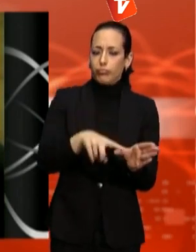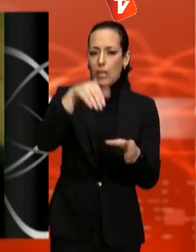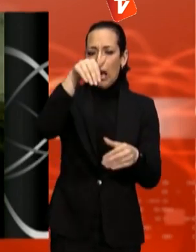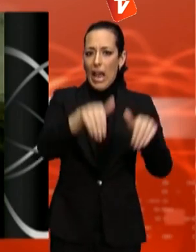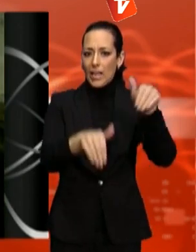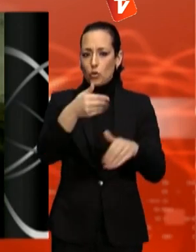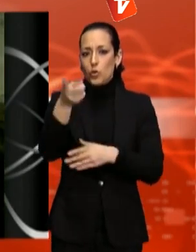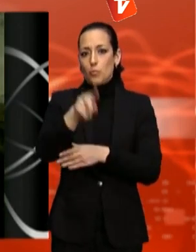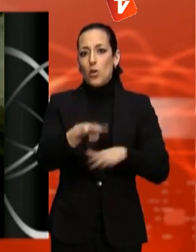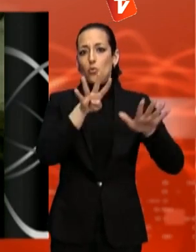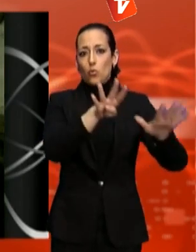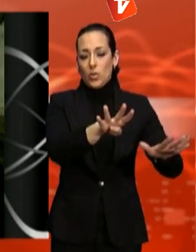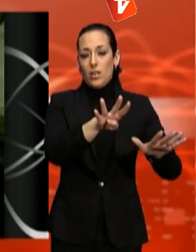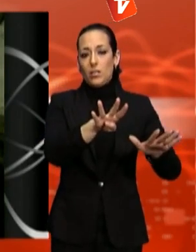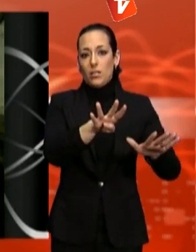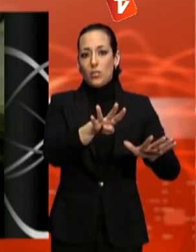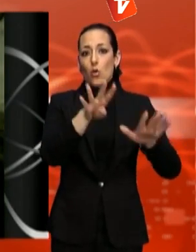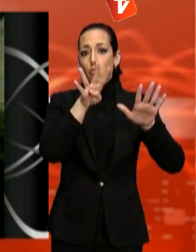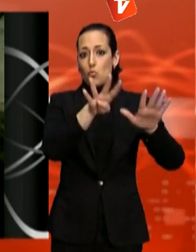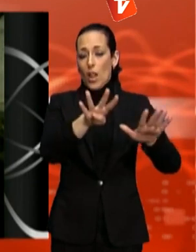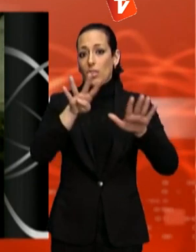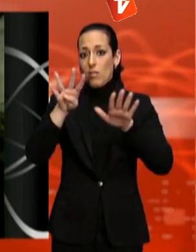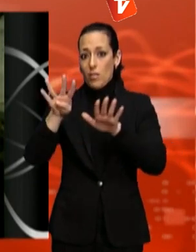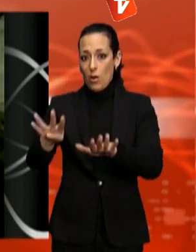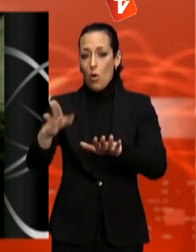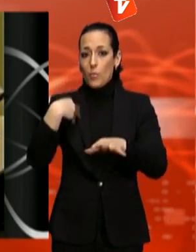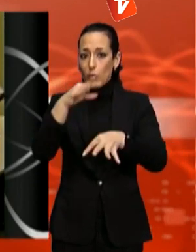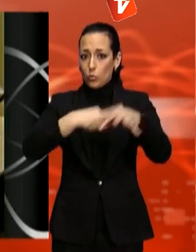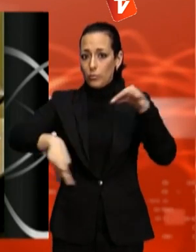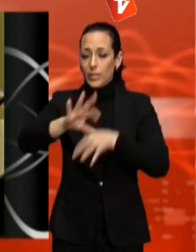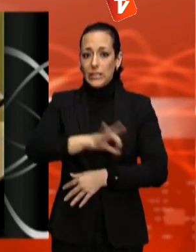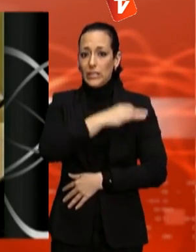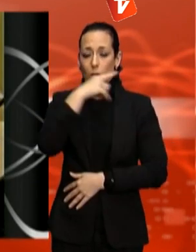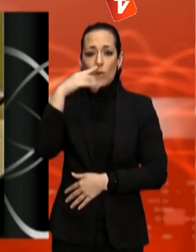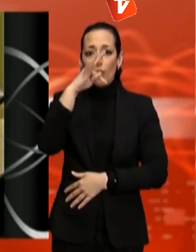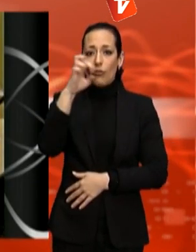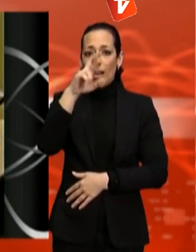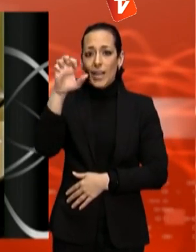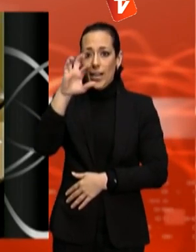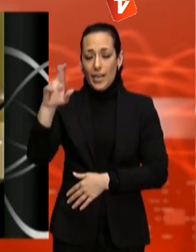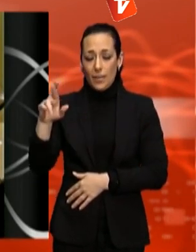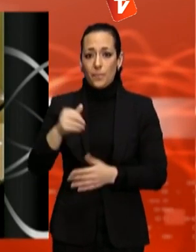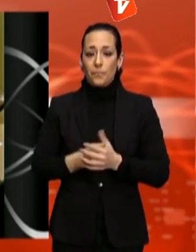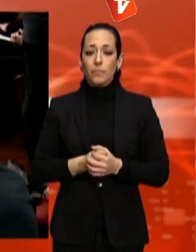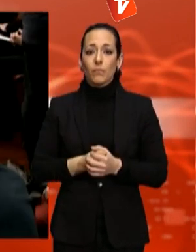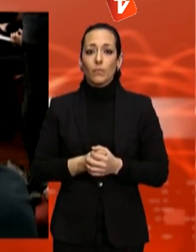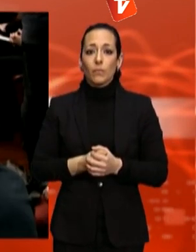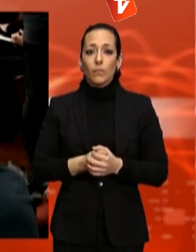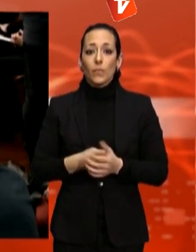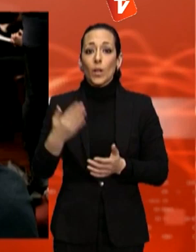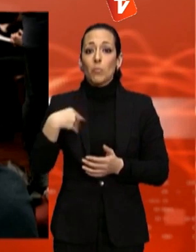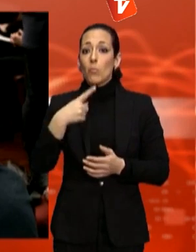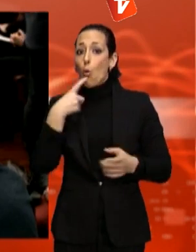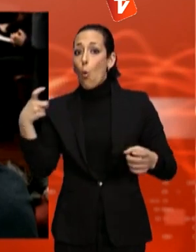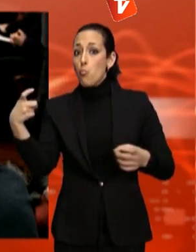1999, succeint el carismàtic Antoni Ferrés i per només 99 vots de diferència respecte entesa per Sabadell. Tot i que l